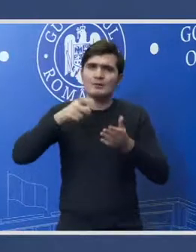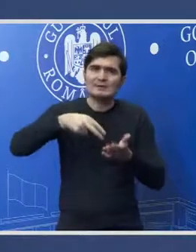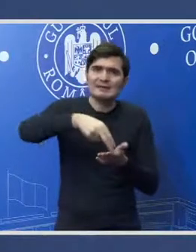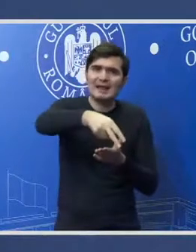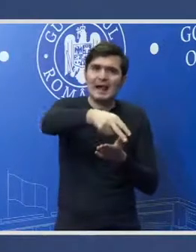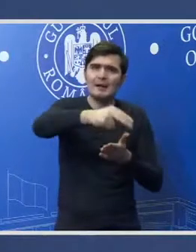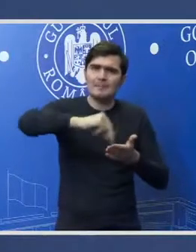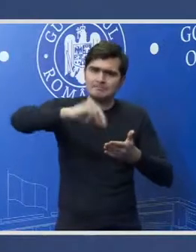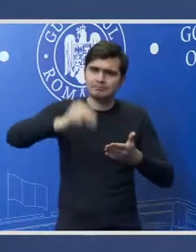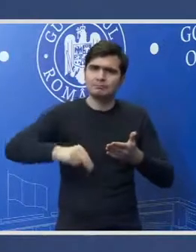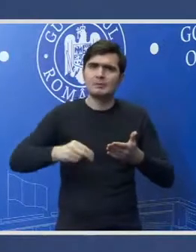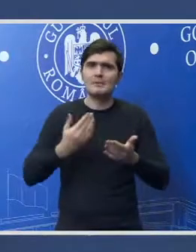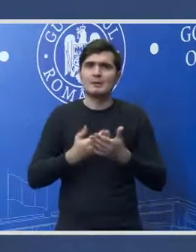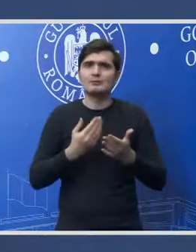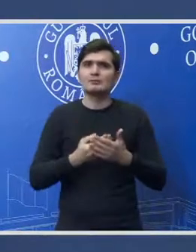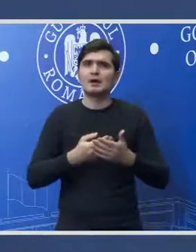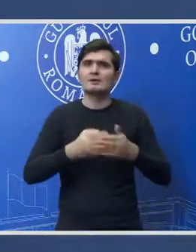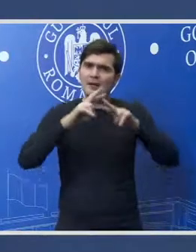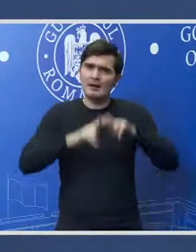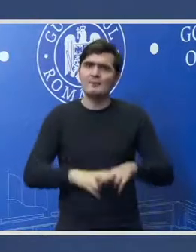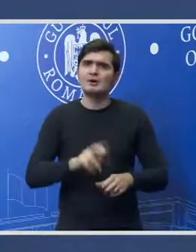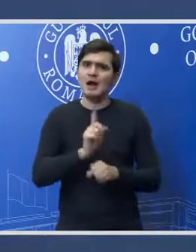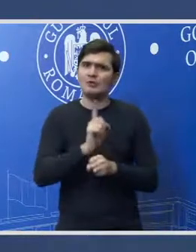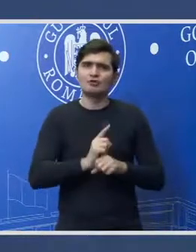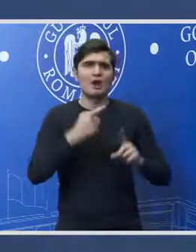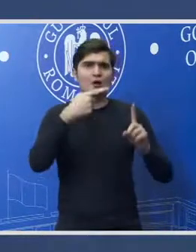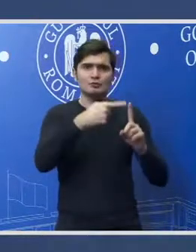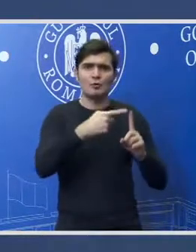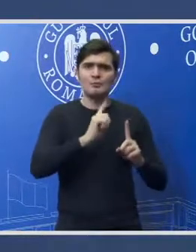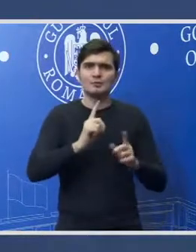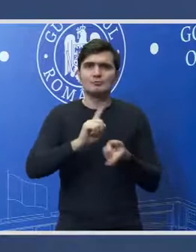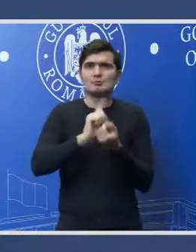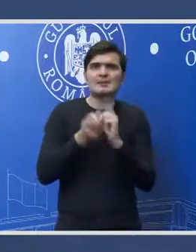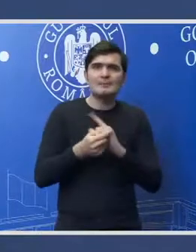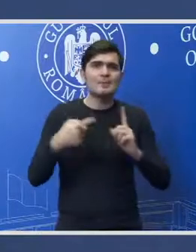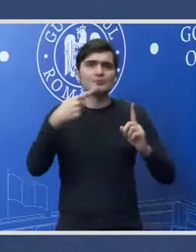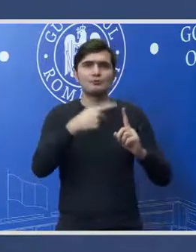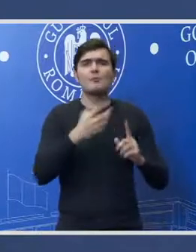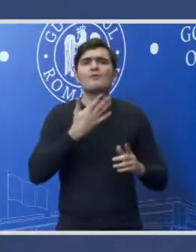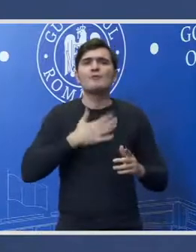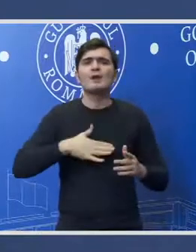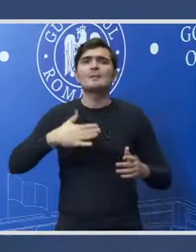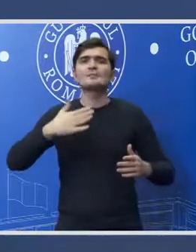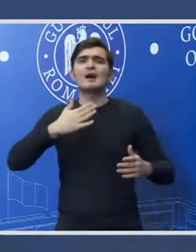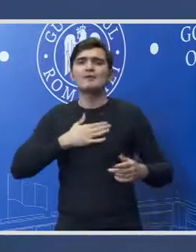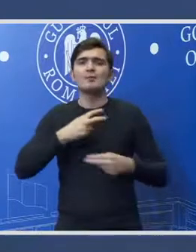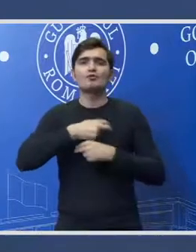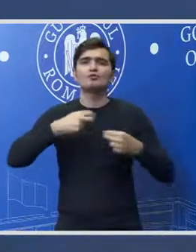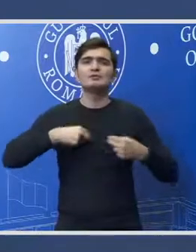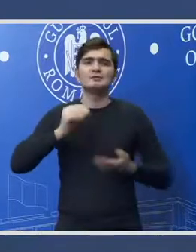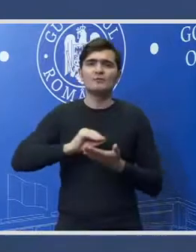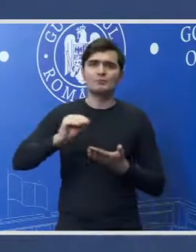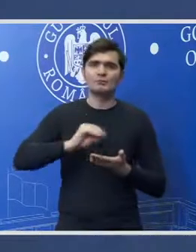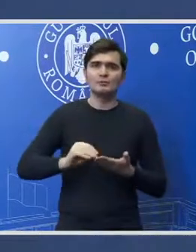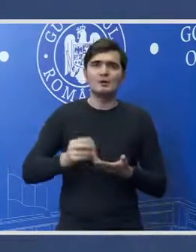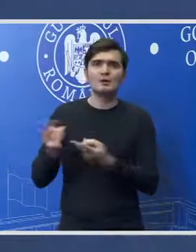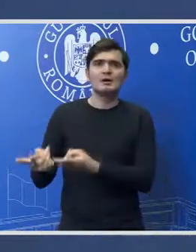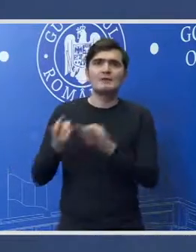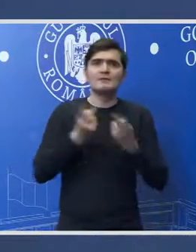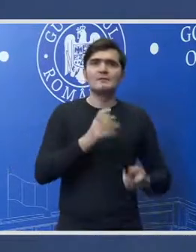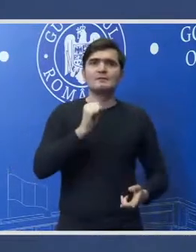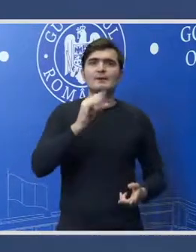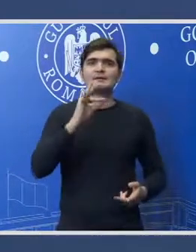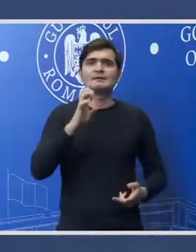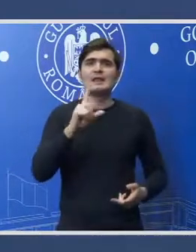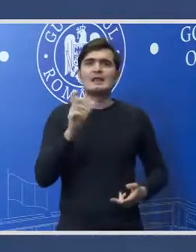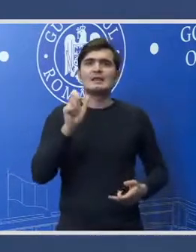și acest obiectiv și să nu denaturăm sensul ei inițial la ceea de a avea o justiție funcțională îl invit în continuare pe Stelian pentru detaliile